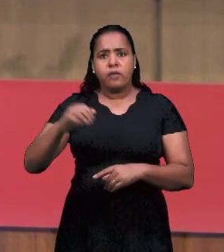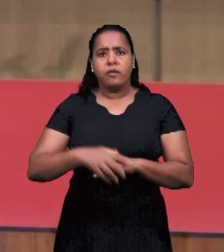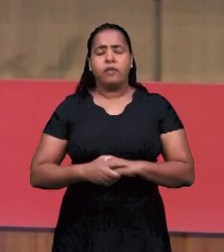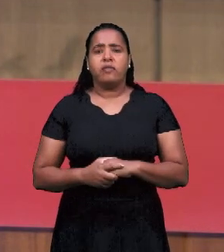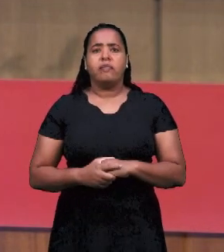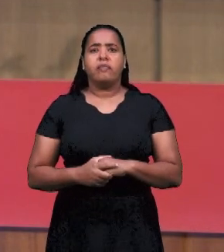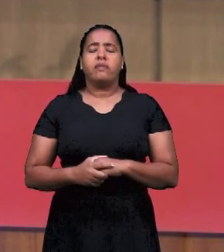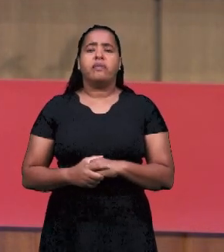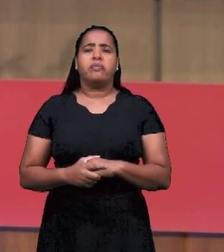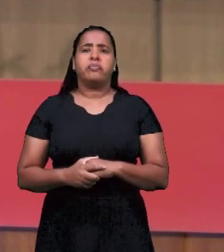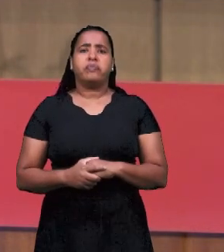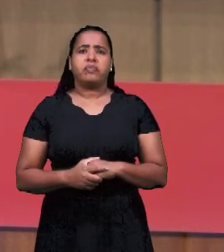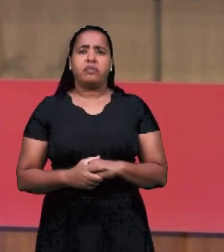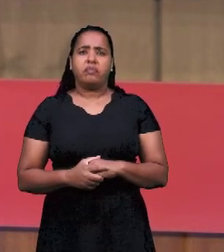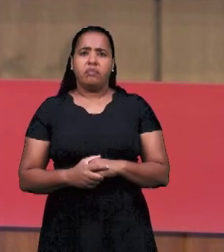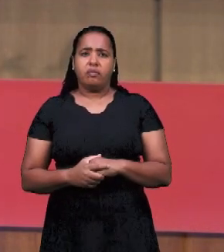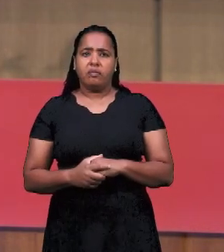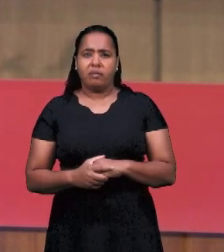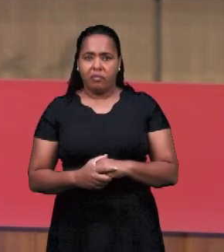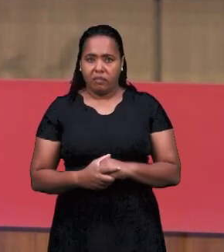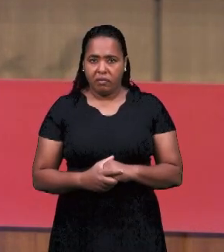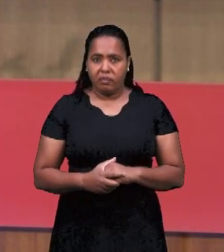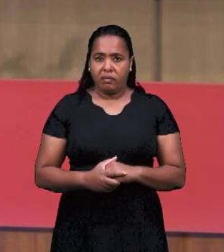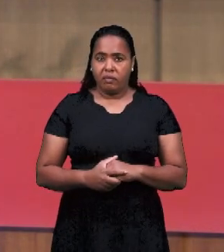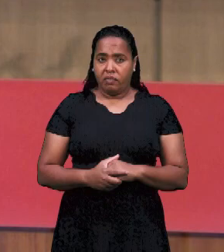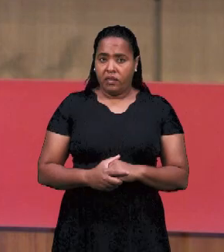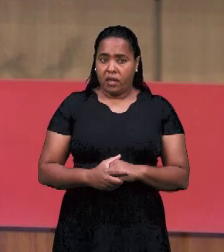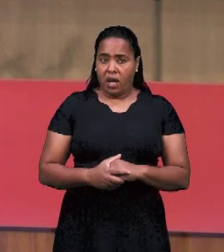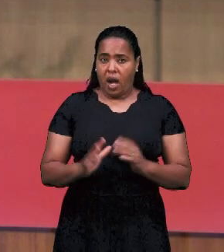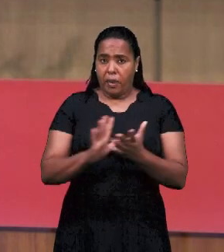вас уже в вечности победившим.